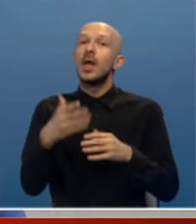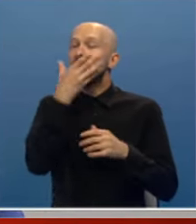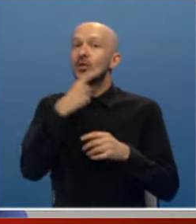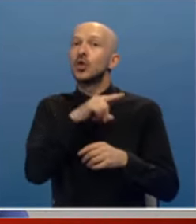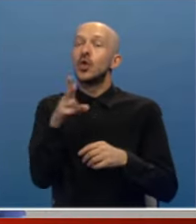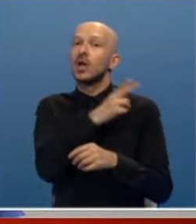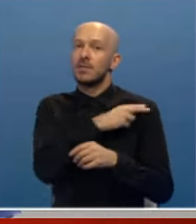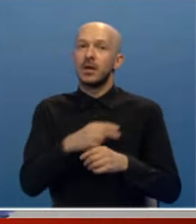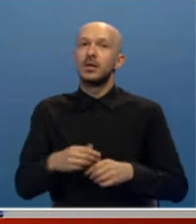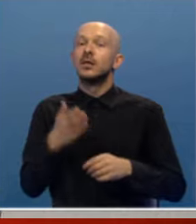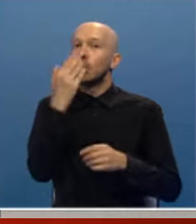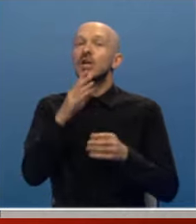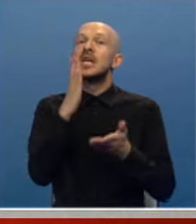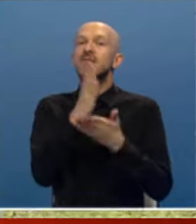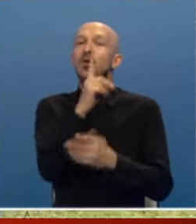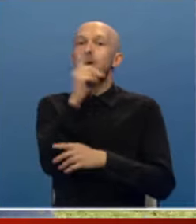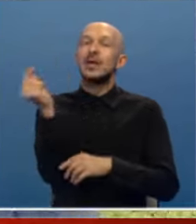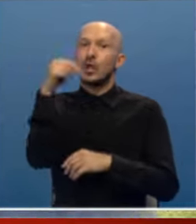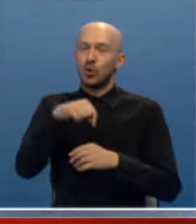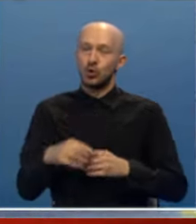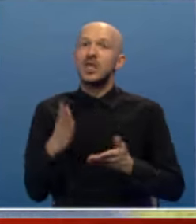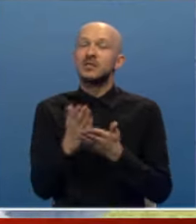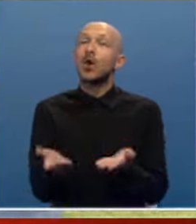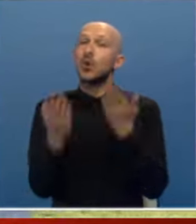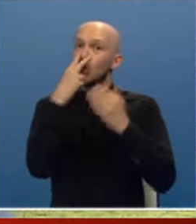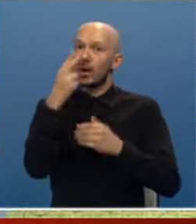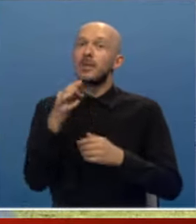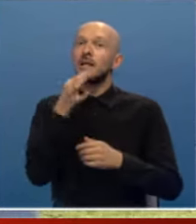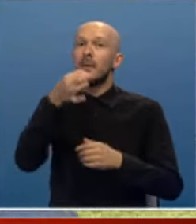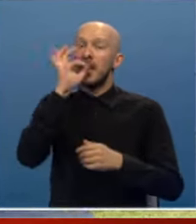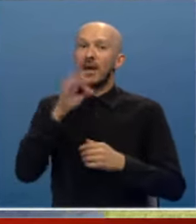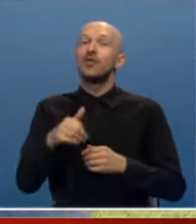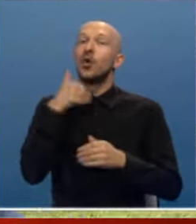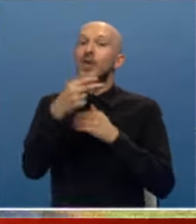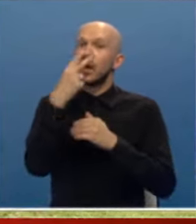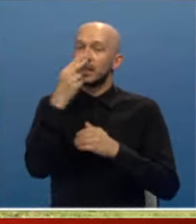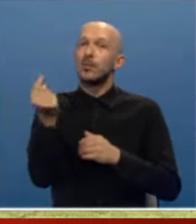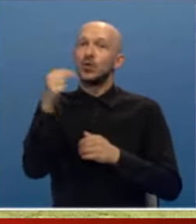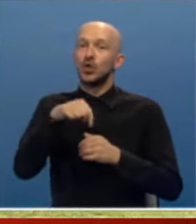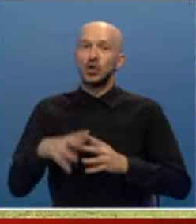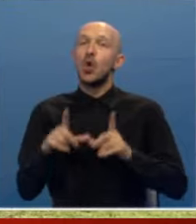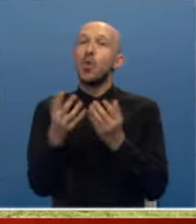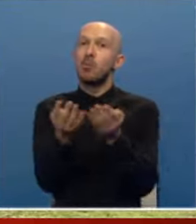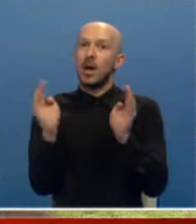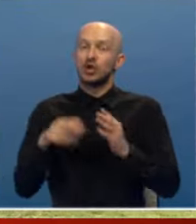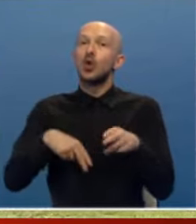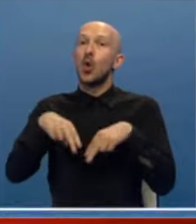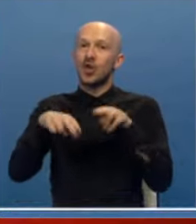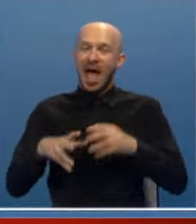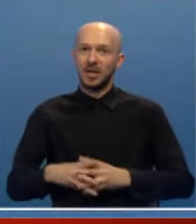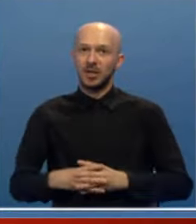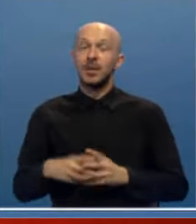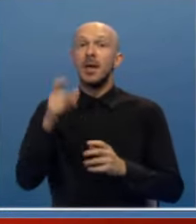nekima. Dao će na svaku banderu tako da dođu. Svako jutro ja gledam ovdje pijem kao, ovdje gledam i dođu je ovdje u baštu, odatuda.